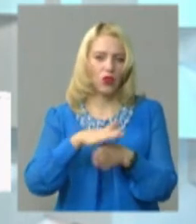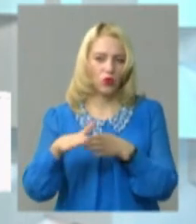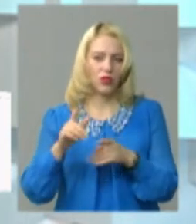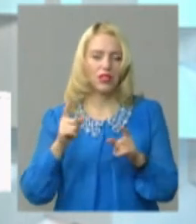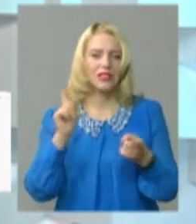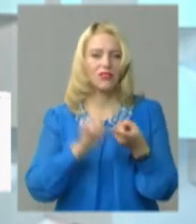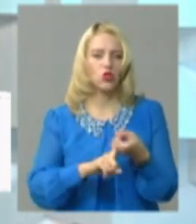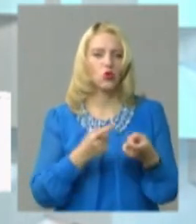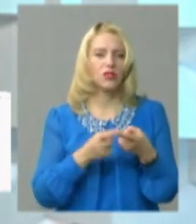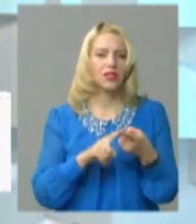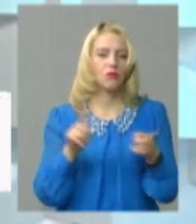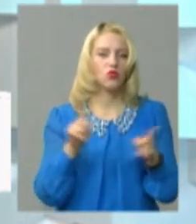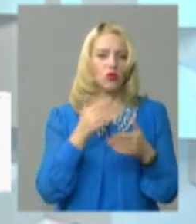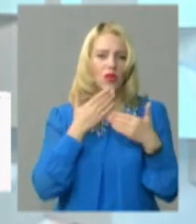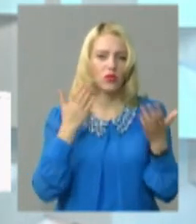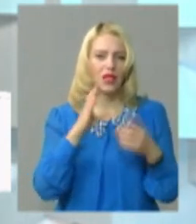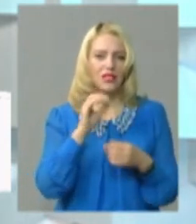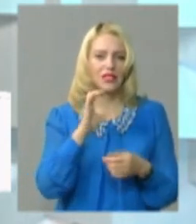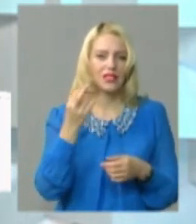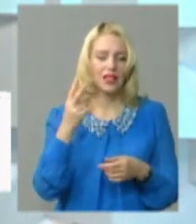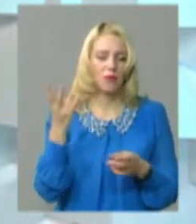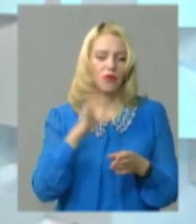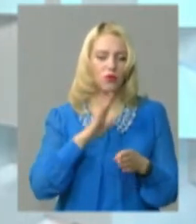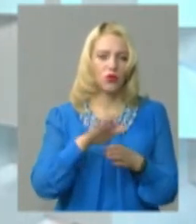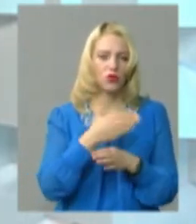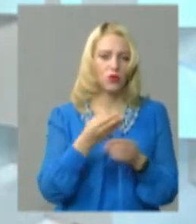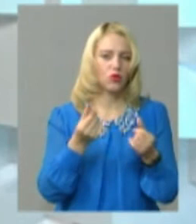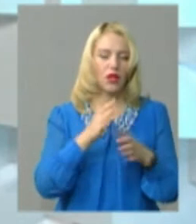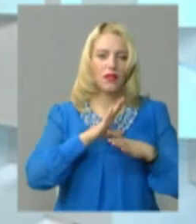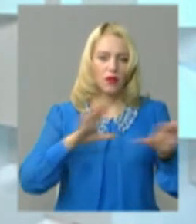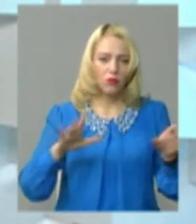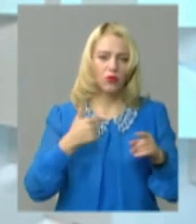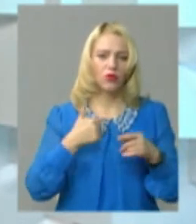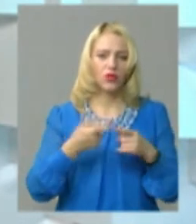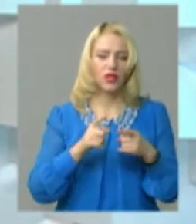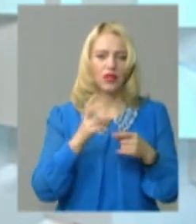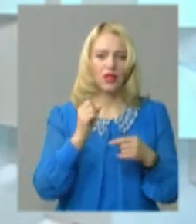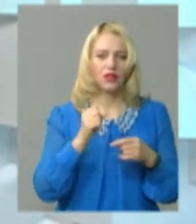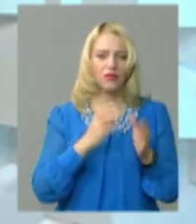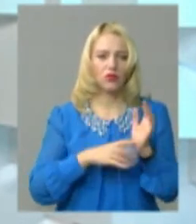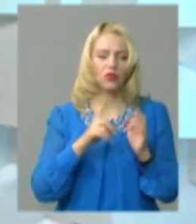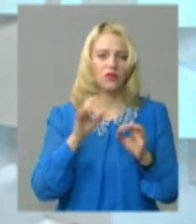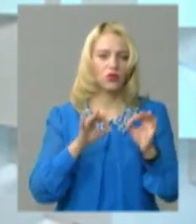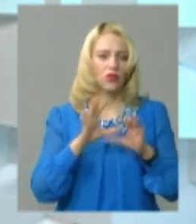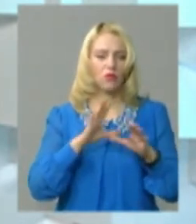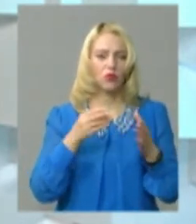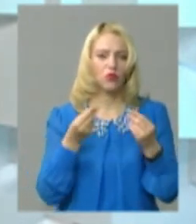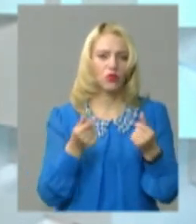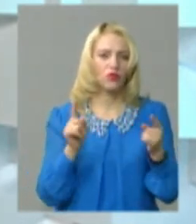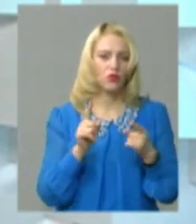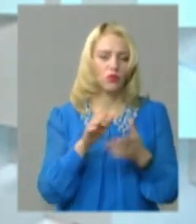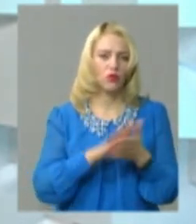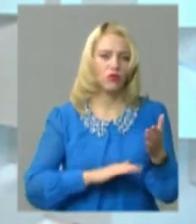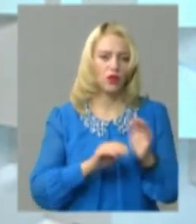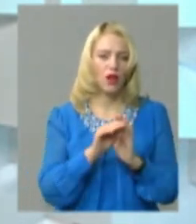виконати, в зв'язку з тим, що на останній сесії, де мало бути розподіл, коштів не було, ми виконали на 101% бюджету, не було коштів, щоб продовжити цю